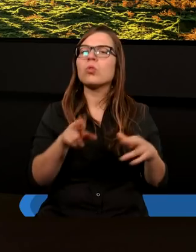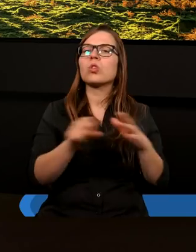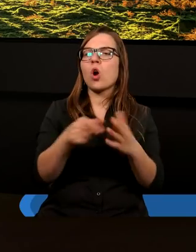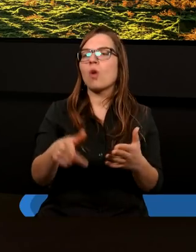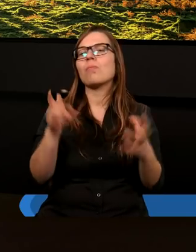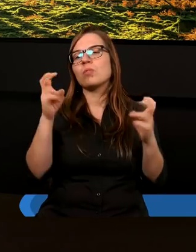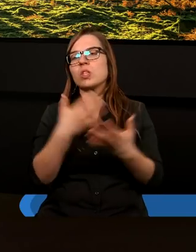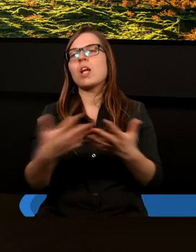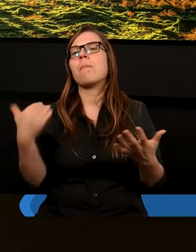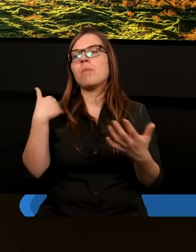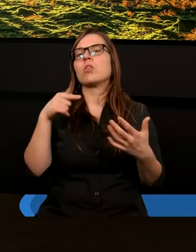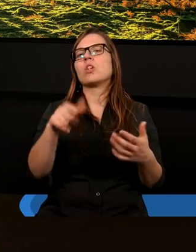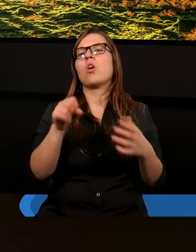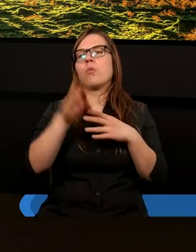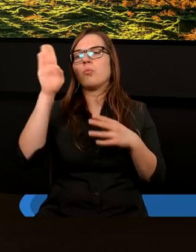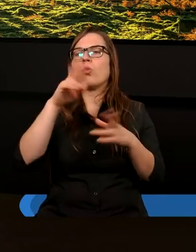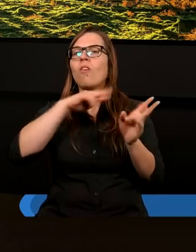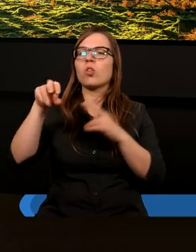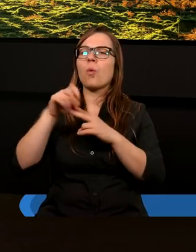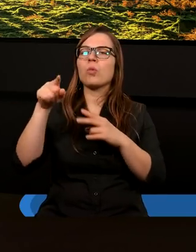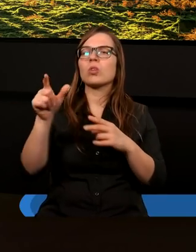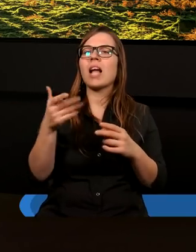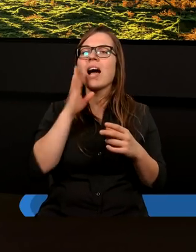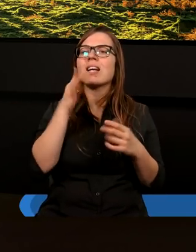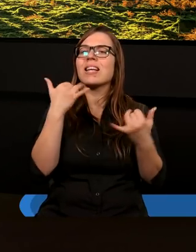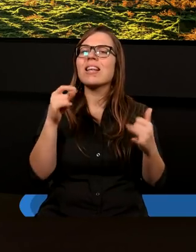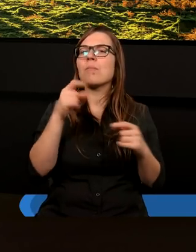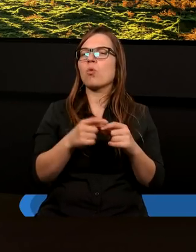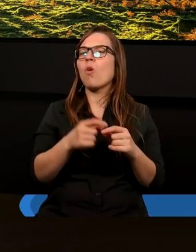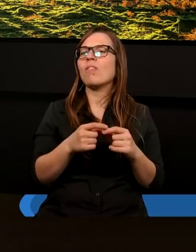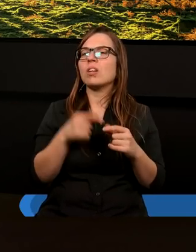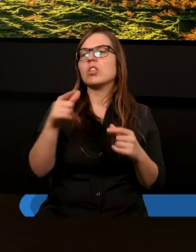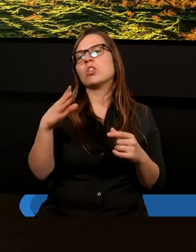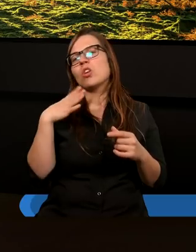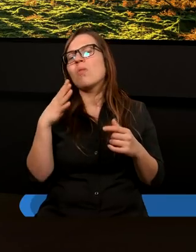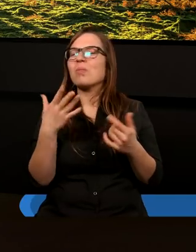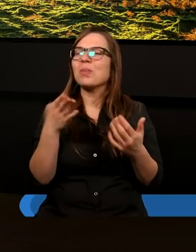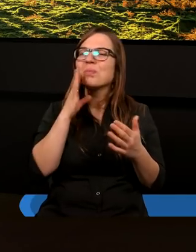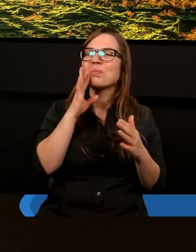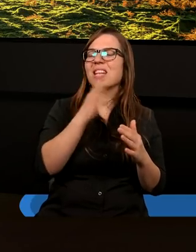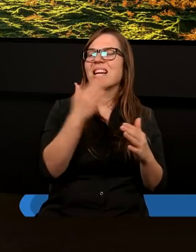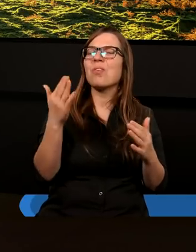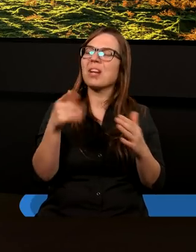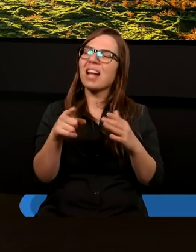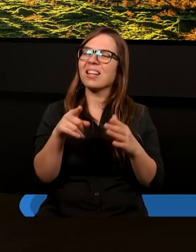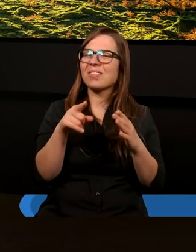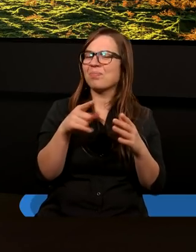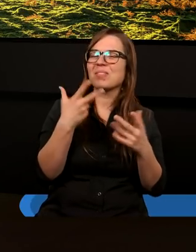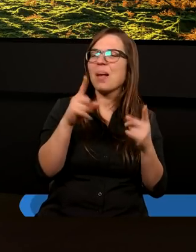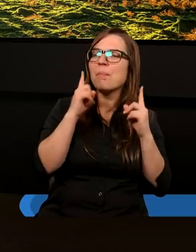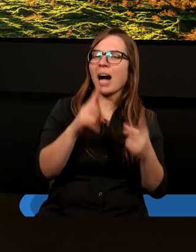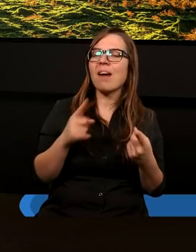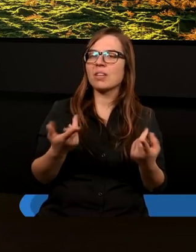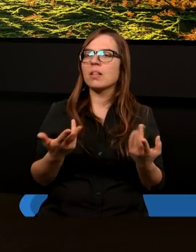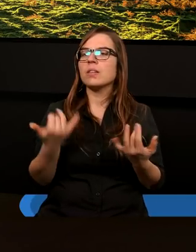ziemi, jak nim był, a dech wróci do Boga, który go dał. Innymi słowy, znowu jedna z ilustracji, którą chciałbym się posłużyć.